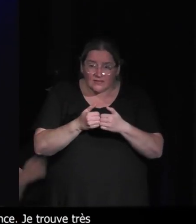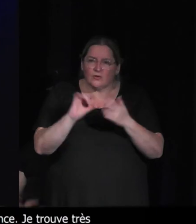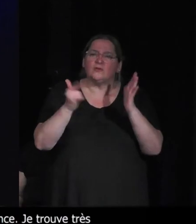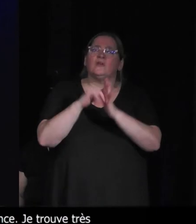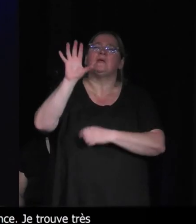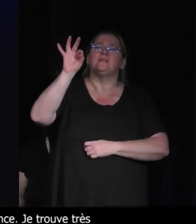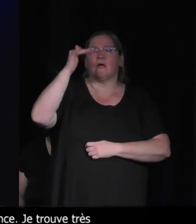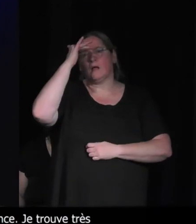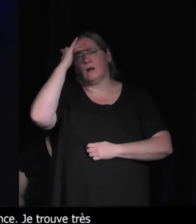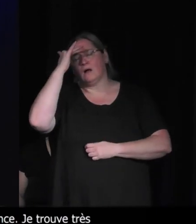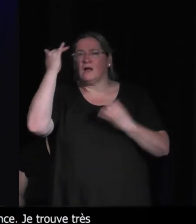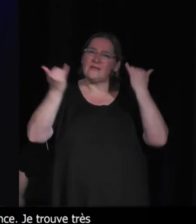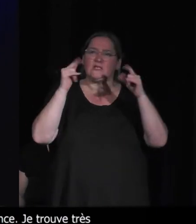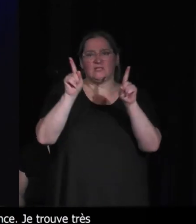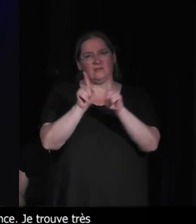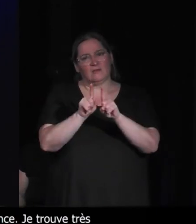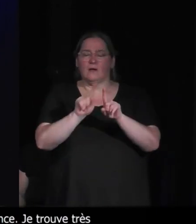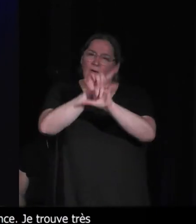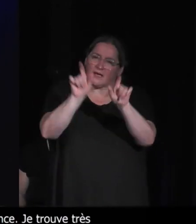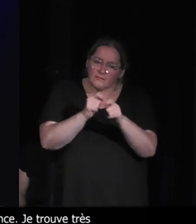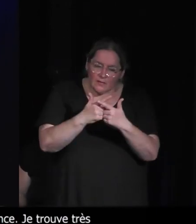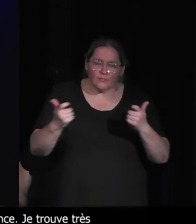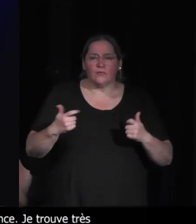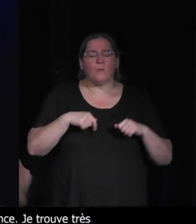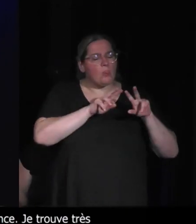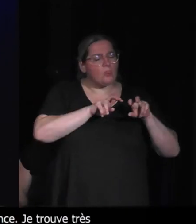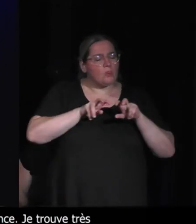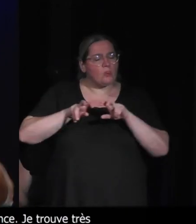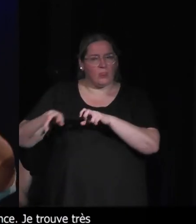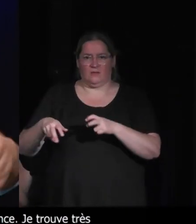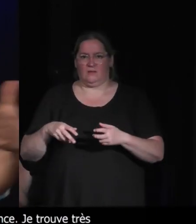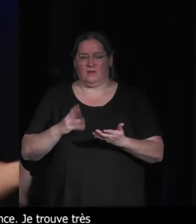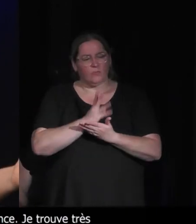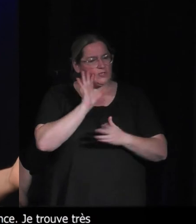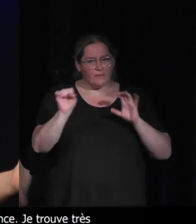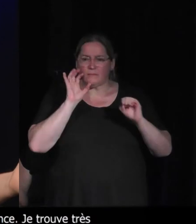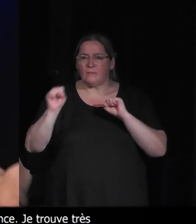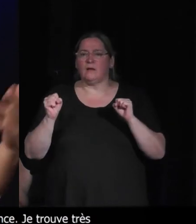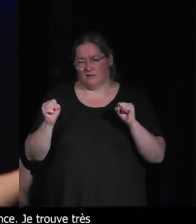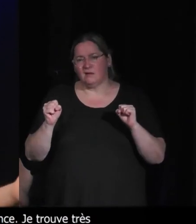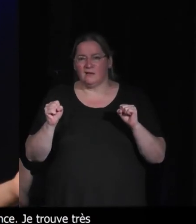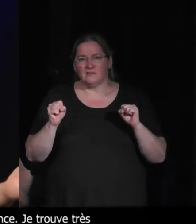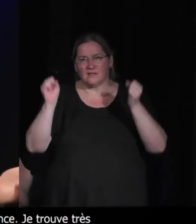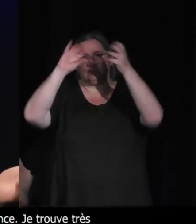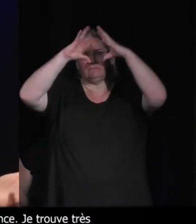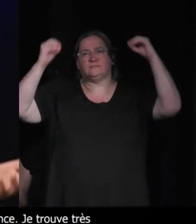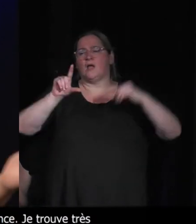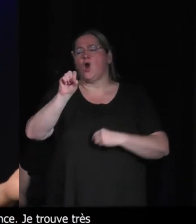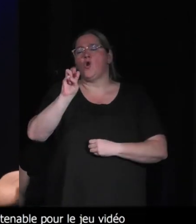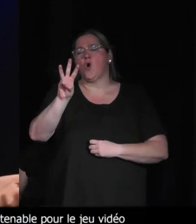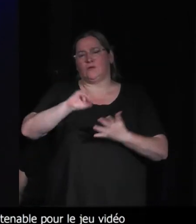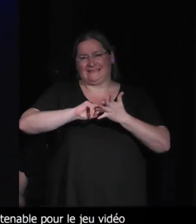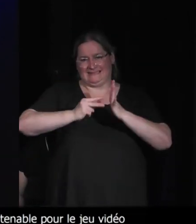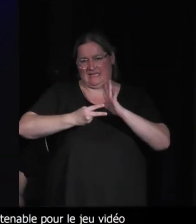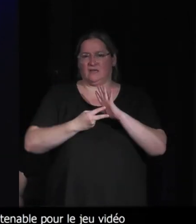2050. Et en furtant comme ça pour préparer la table ronde, regarde des projets. Alors, un peu dans cet esprit low-tech ou des